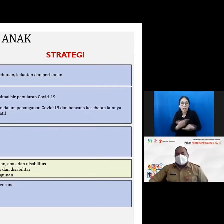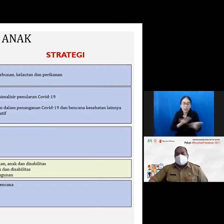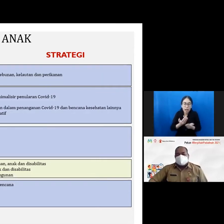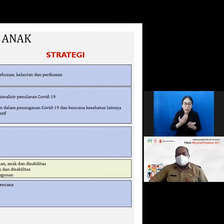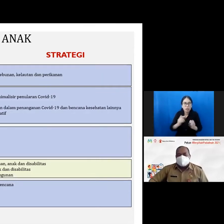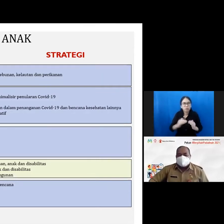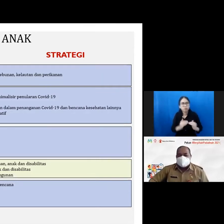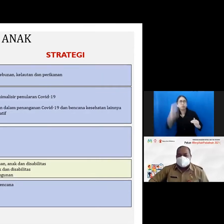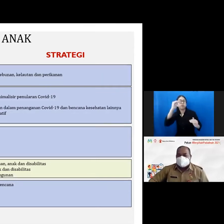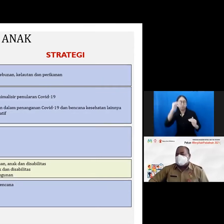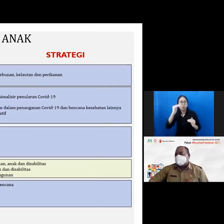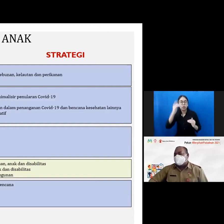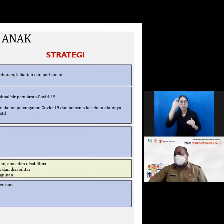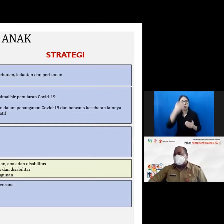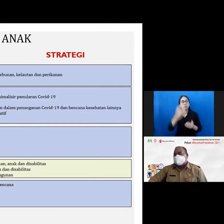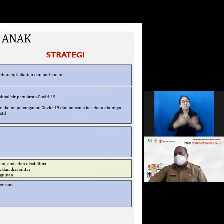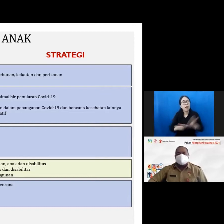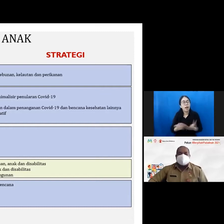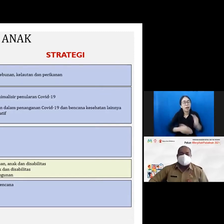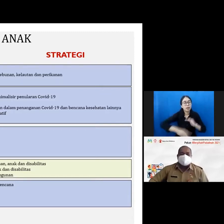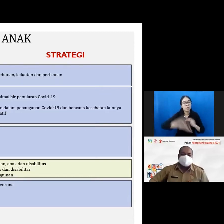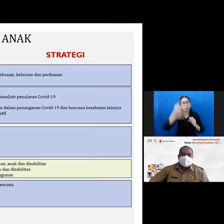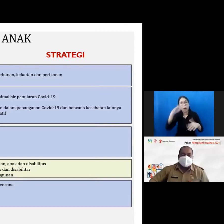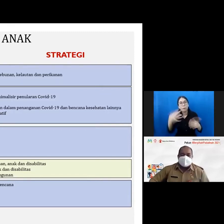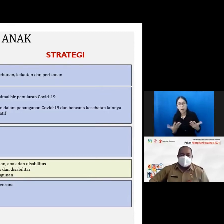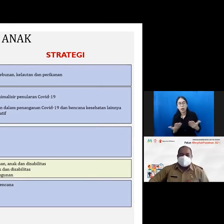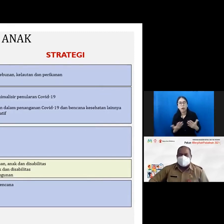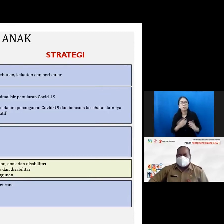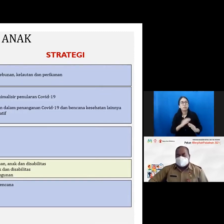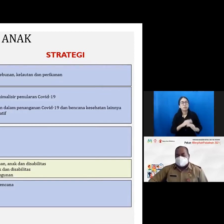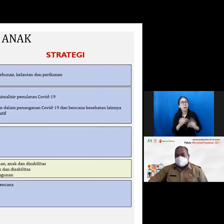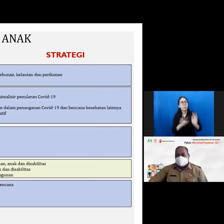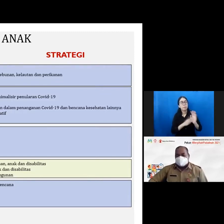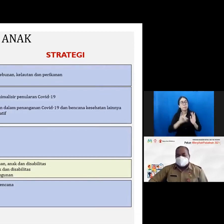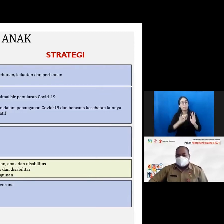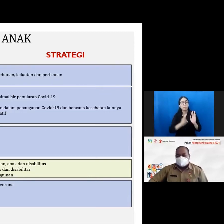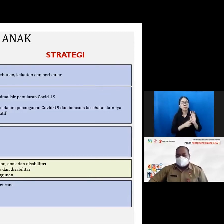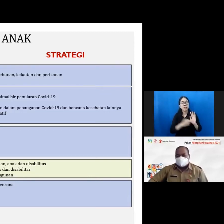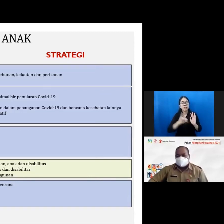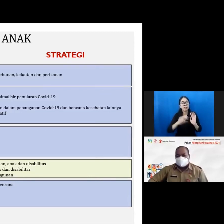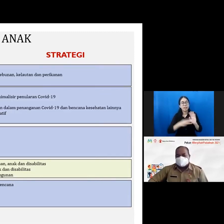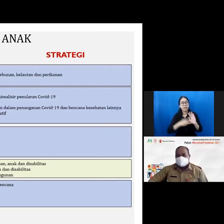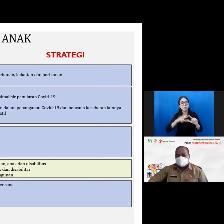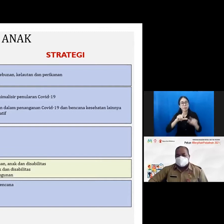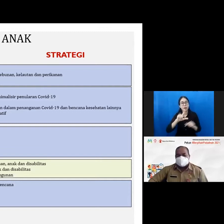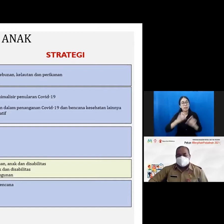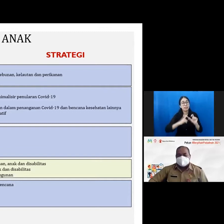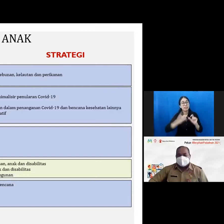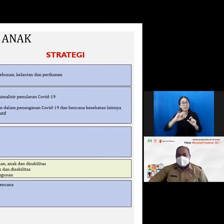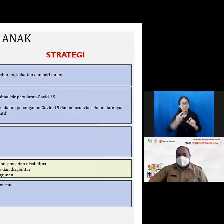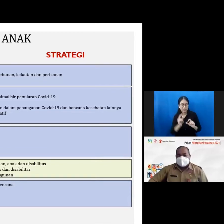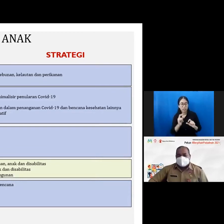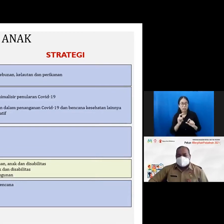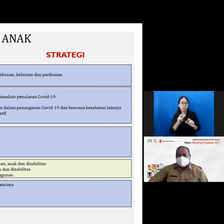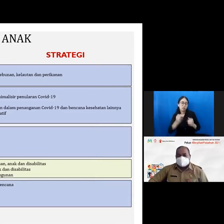dalam meminimalisir penularan COVID-19 itu mulai bagaimana dari salah satu contoh misalnya